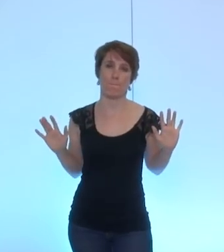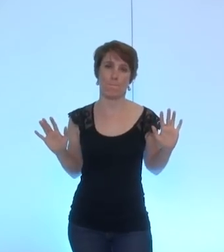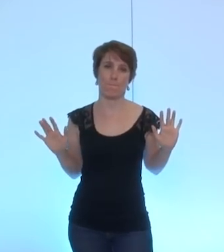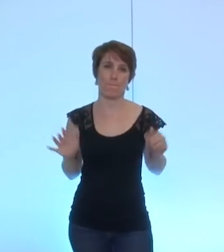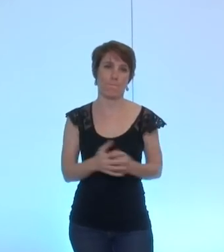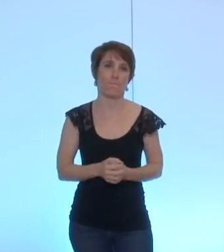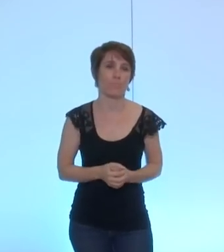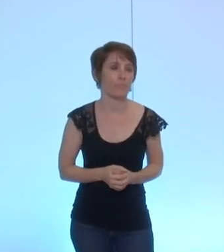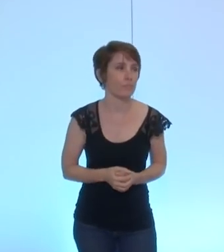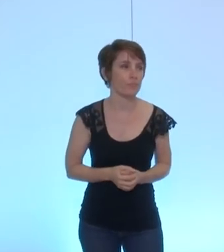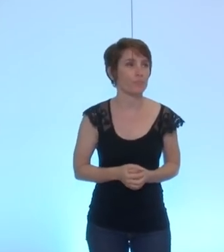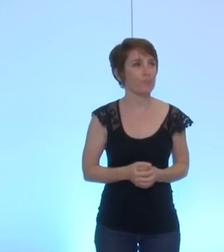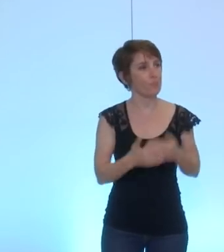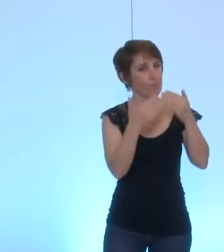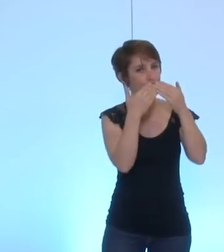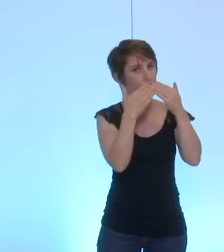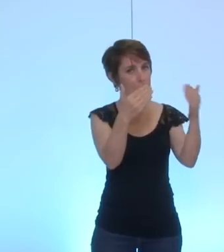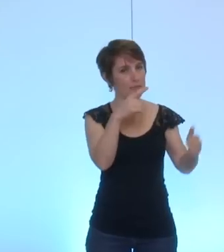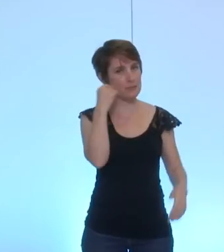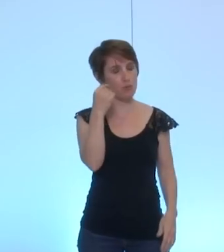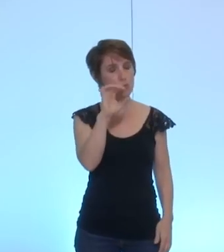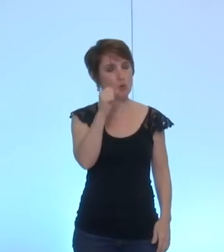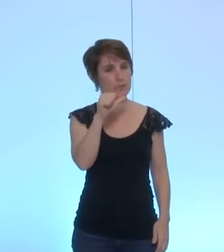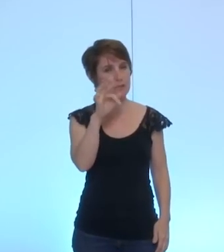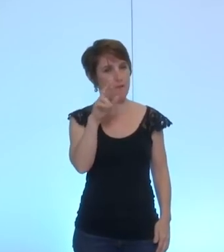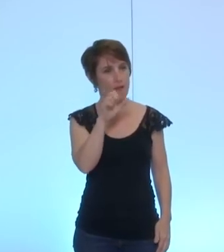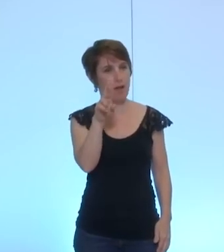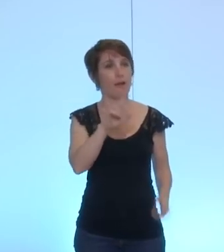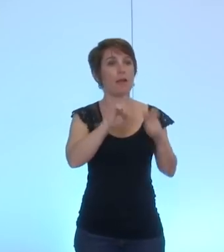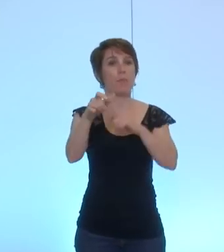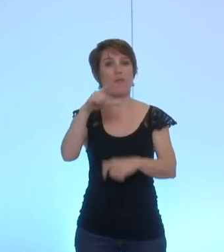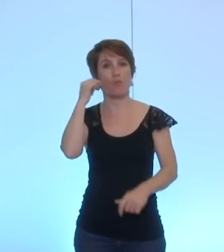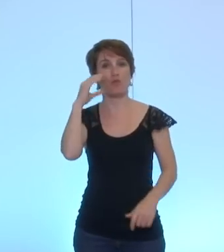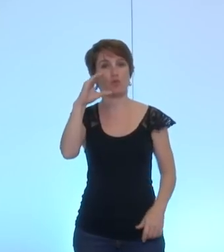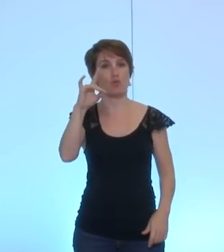merci monsieur sa fin monsieur chamussy